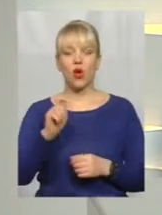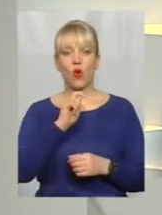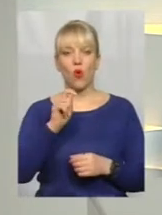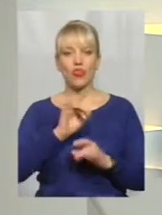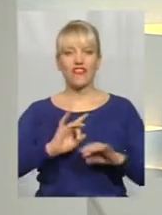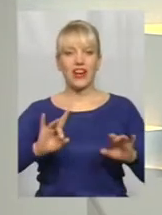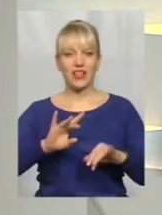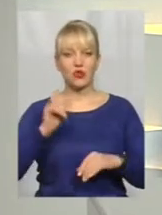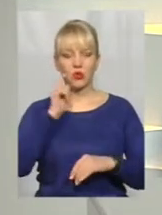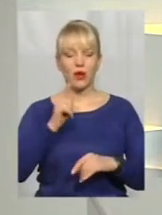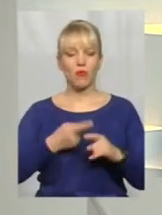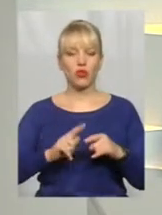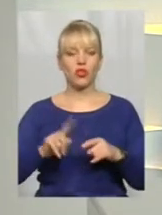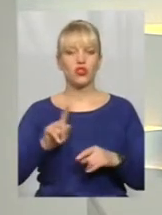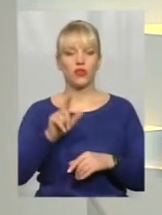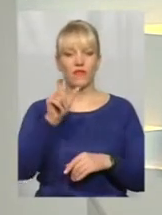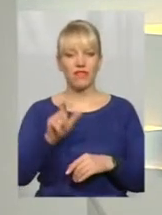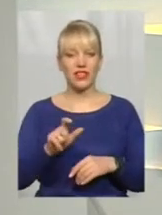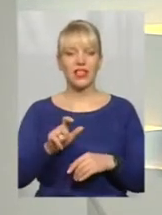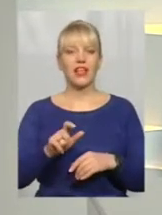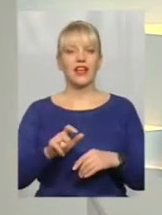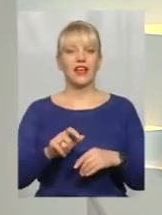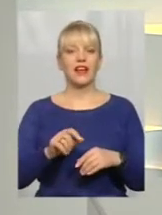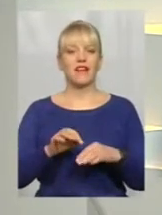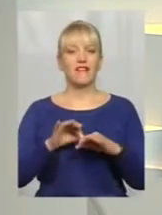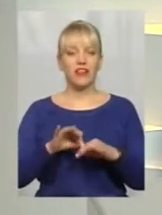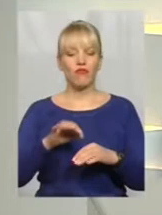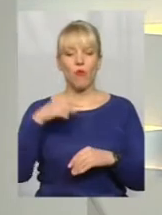що він ввів мову про війну, про російську агресію.